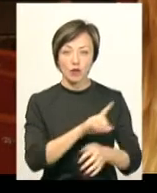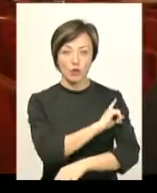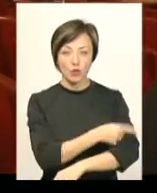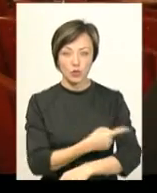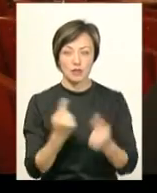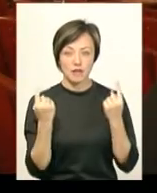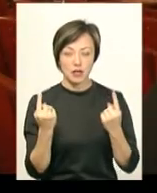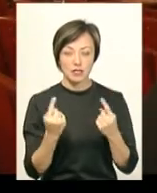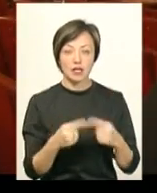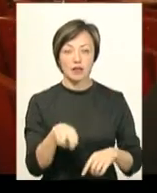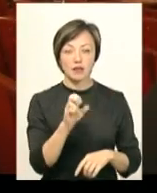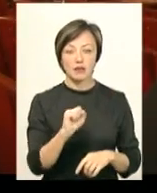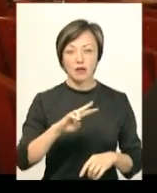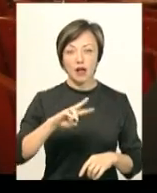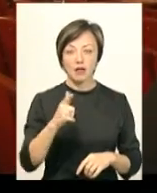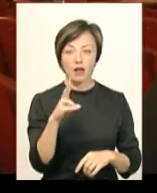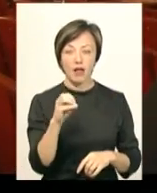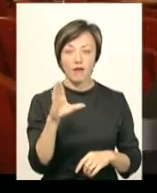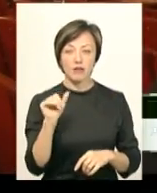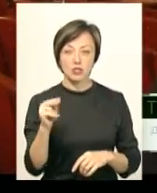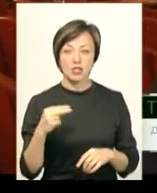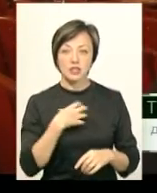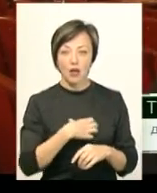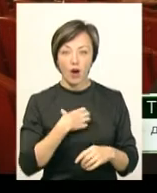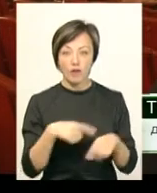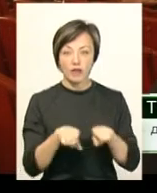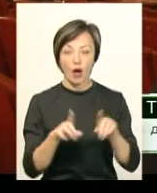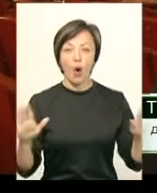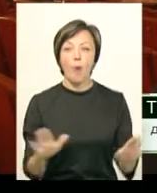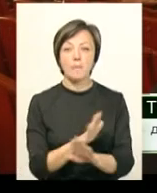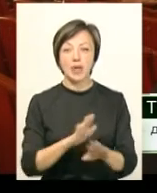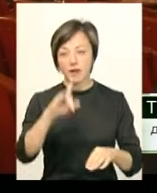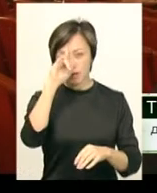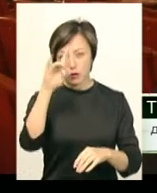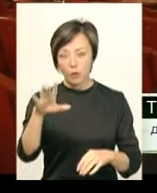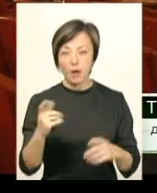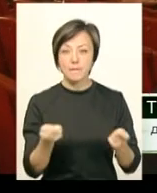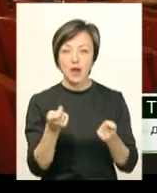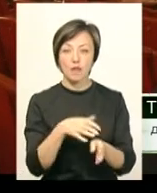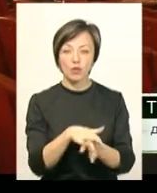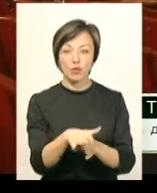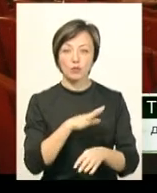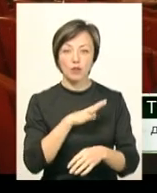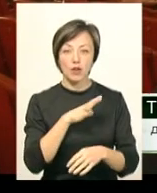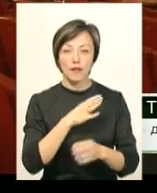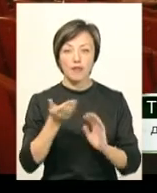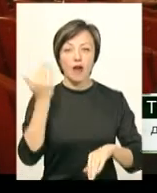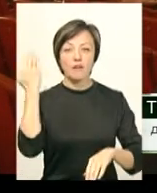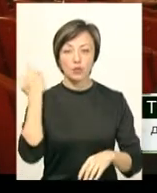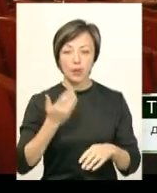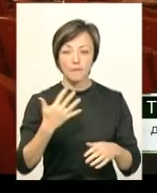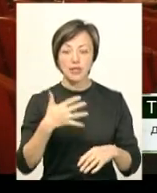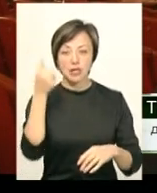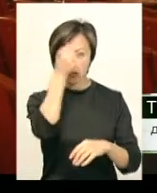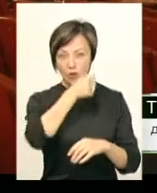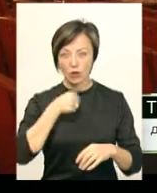величію». «Саме Данькевича, бо це знакова така опера, відома, але мало виконувана, вона була поставлена давним-давно, вже в 50